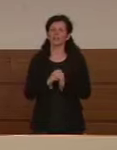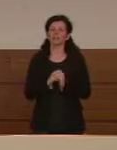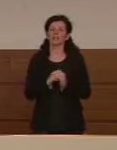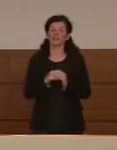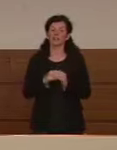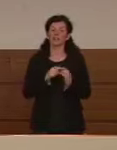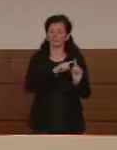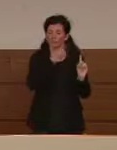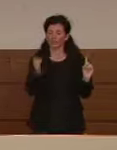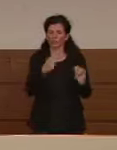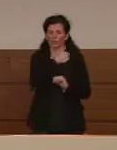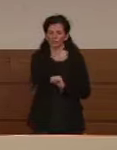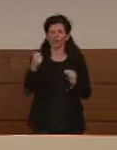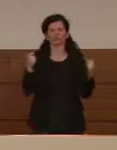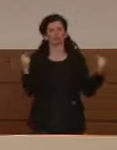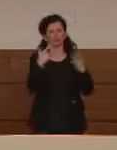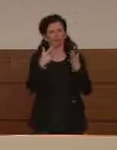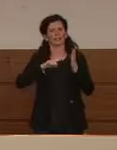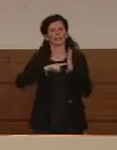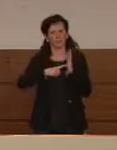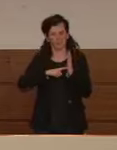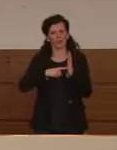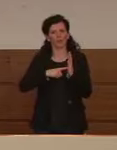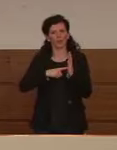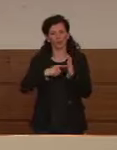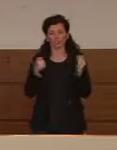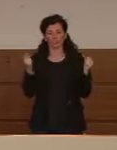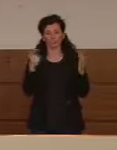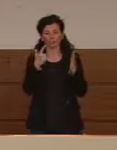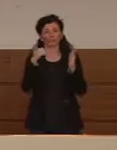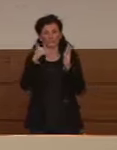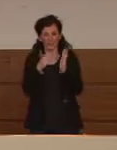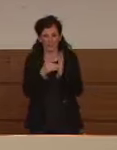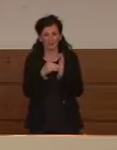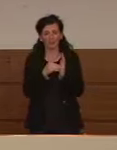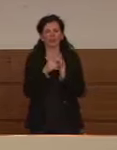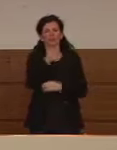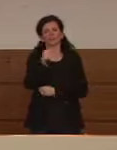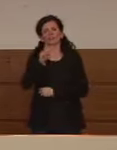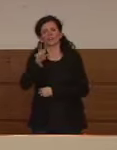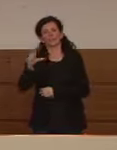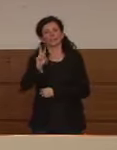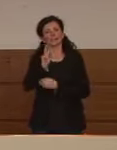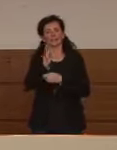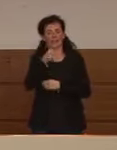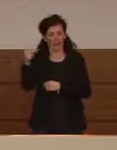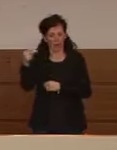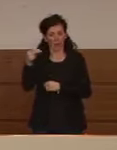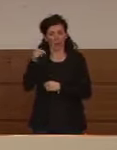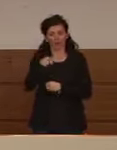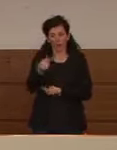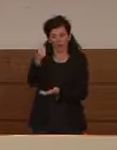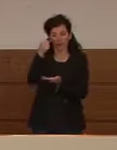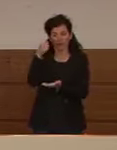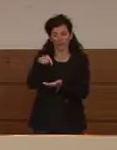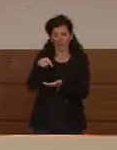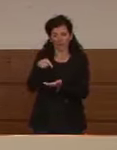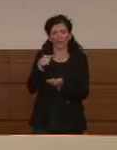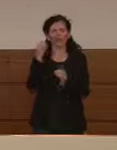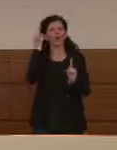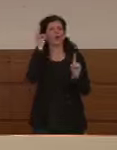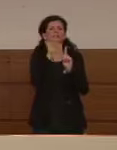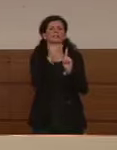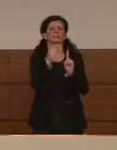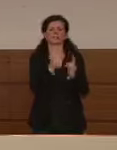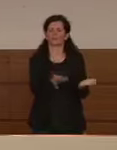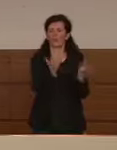117.123.000 euro. Queste risorse andranno per l'acquisto di